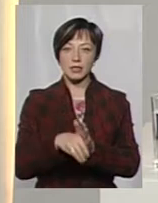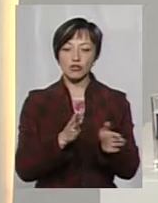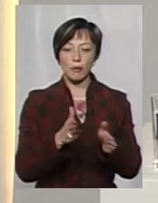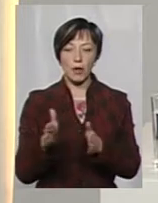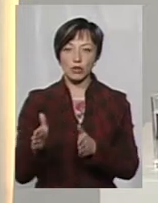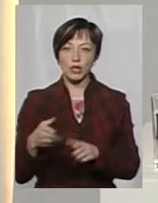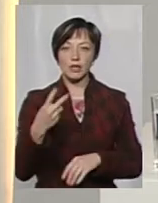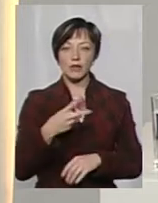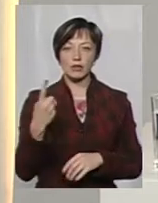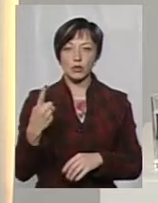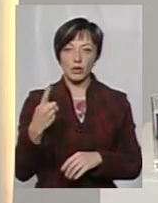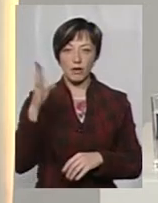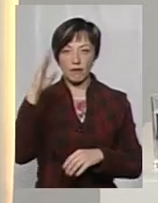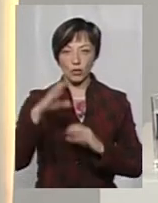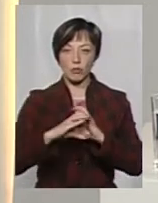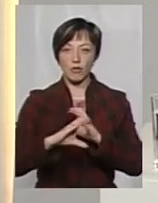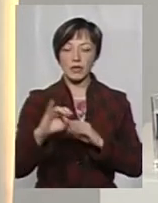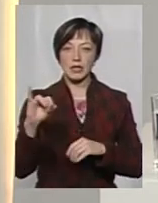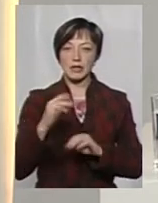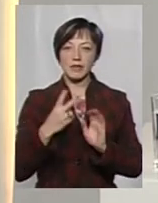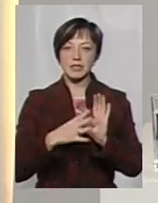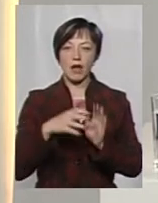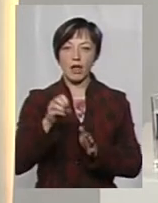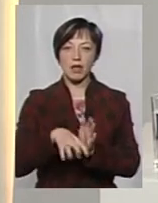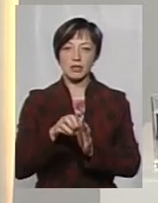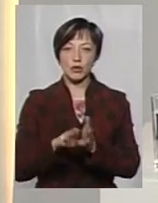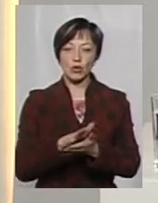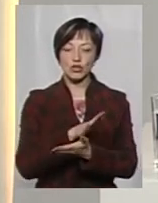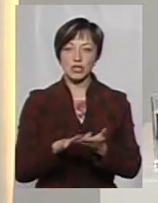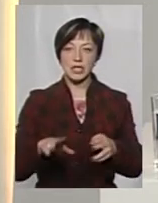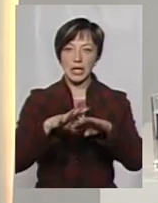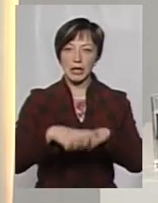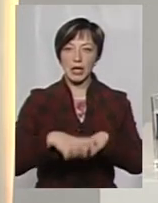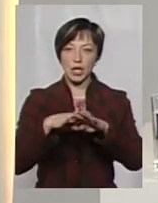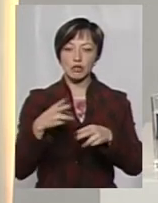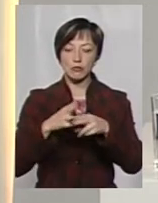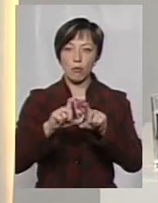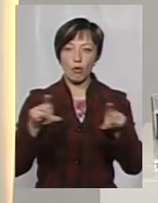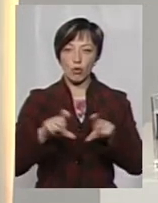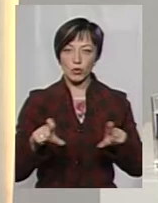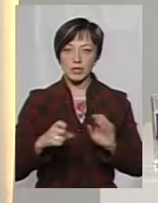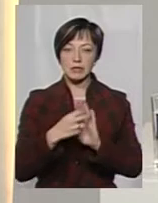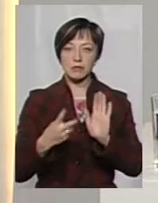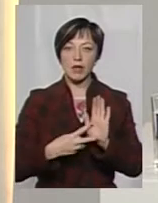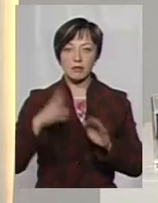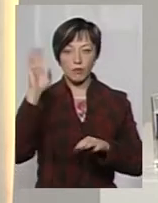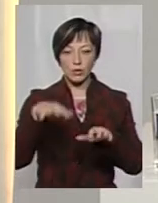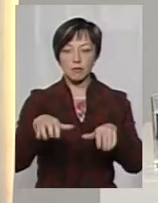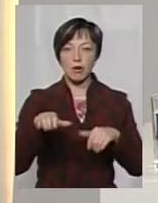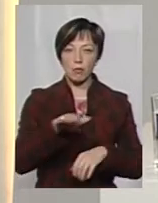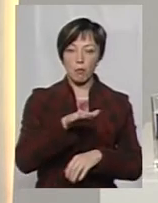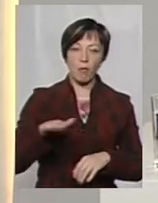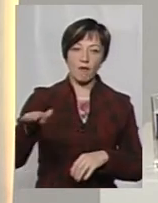мереж, 21 водопровідна та 29 каналізаційних очисних споруди, 17 водозапорів з поверхневим